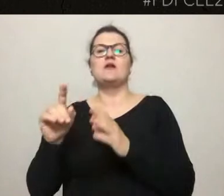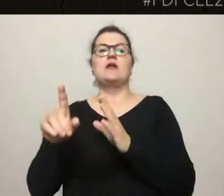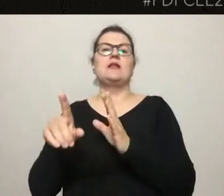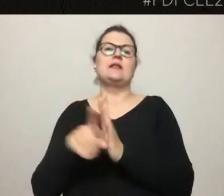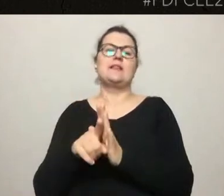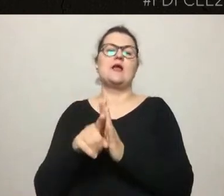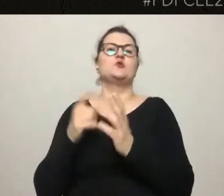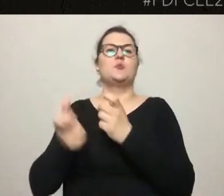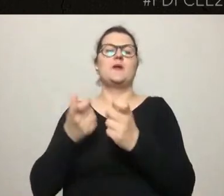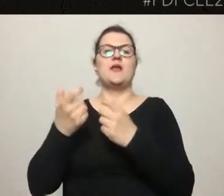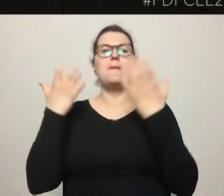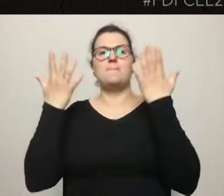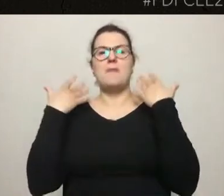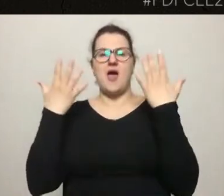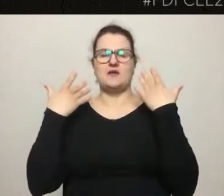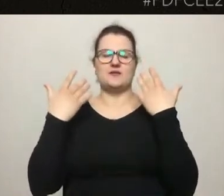Dąbrowie Górniczej.